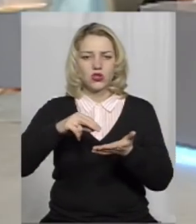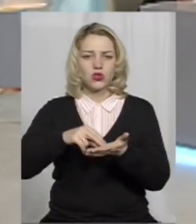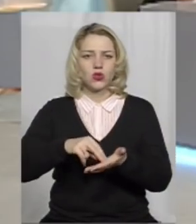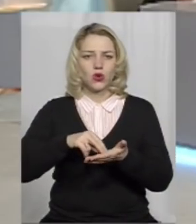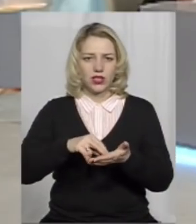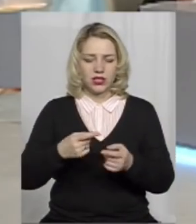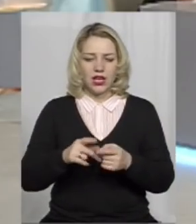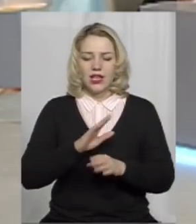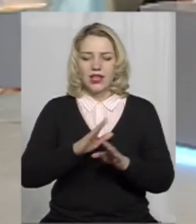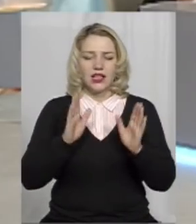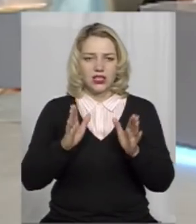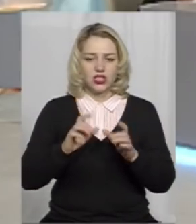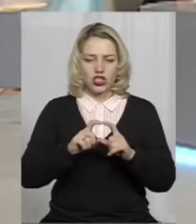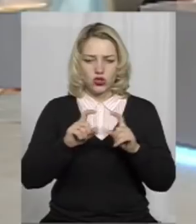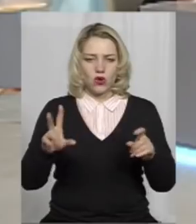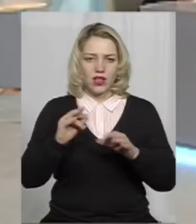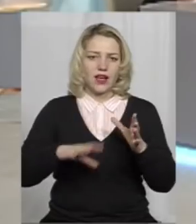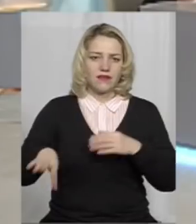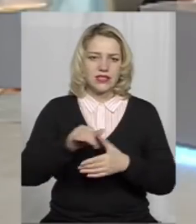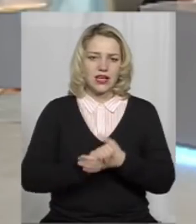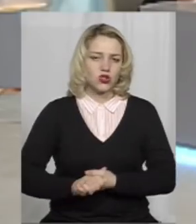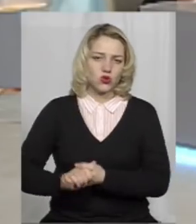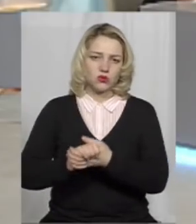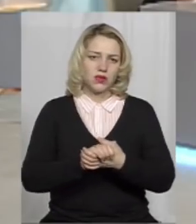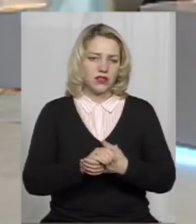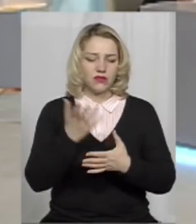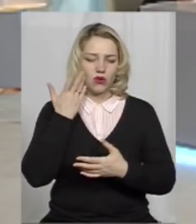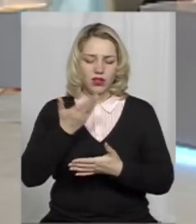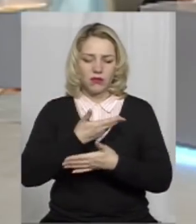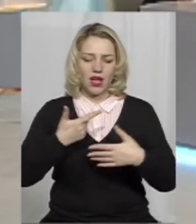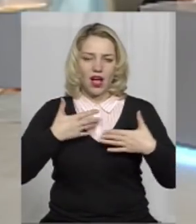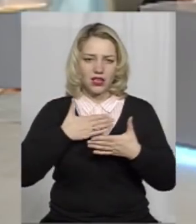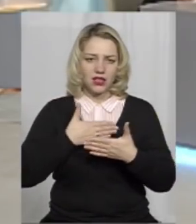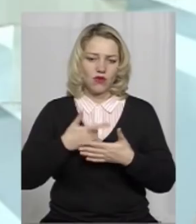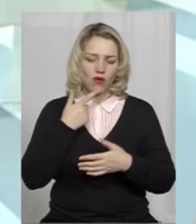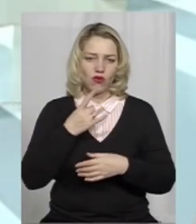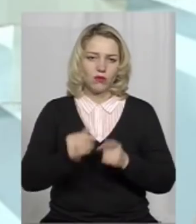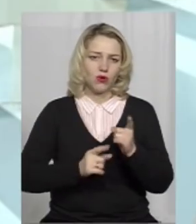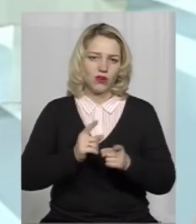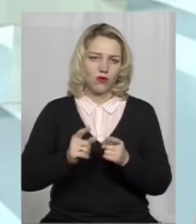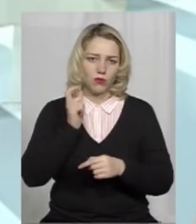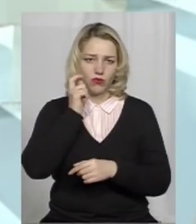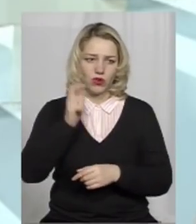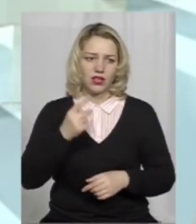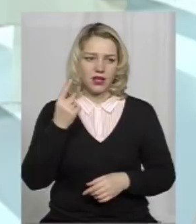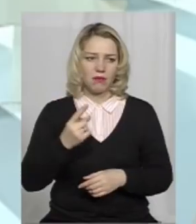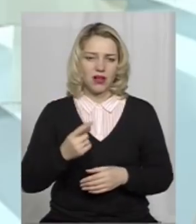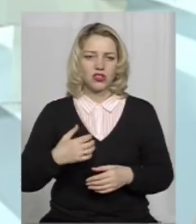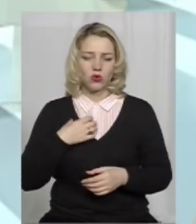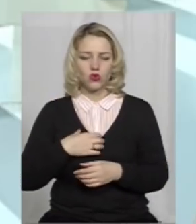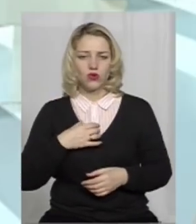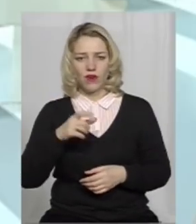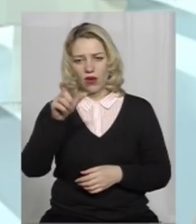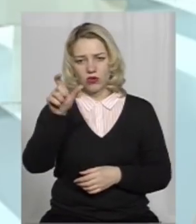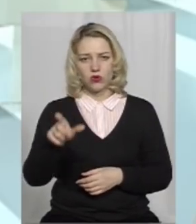не лише школа, а все суспільство. І коли ми зараз говоримо активно про реформи в Україні, то перша ключова